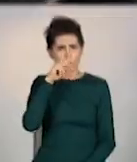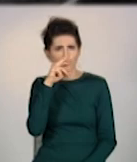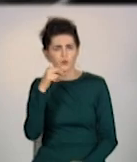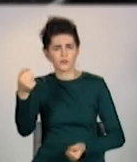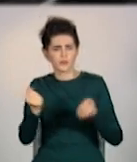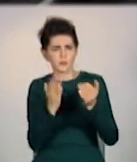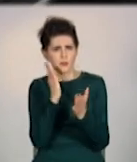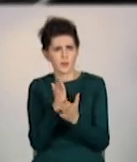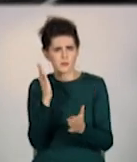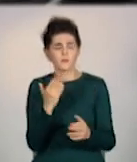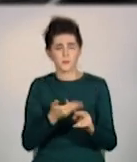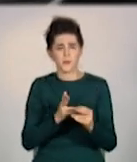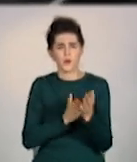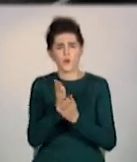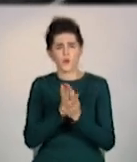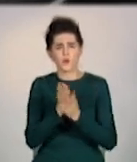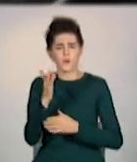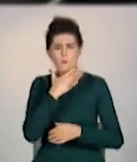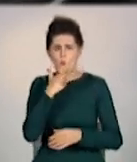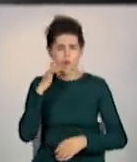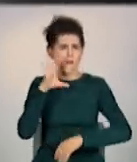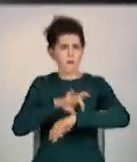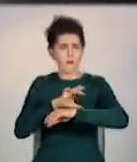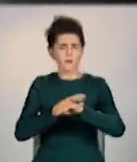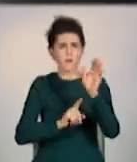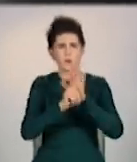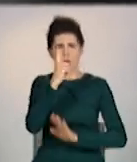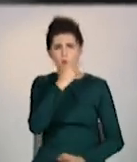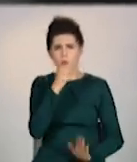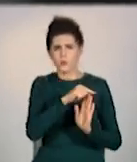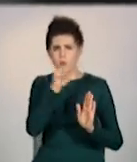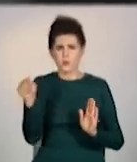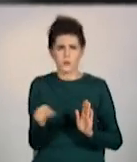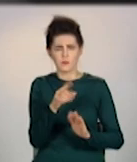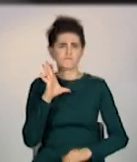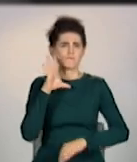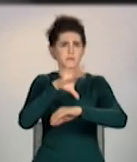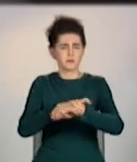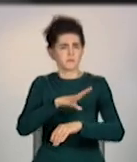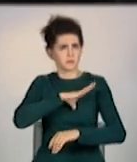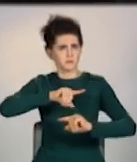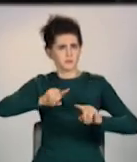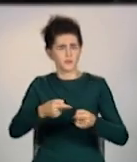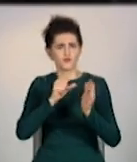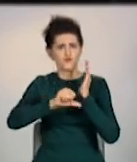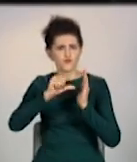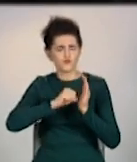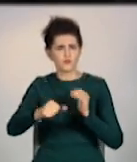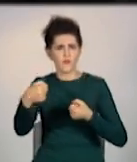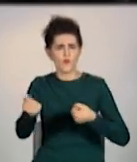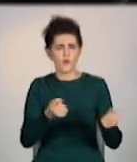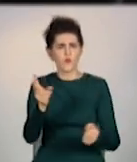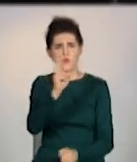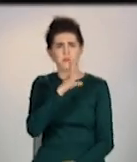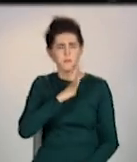Та на такому регулярно ловлять порушників. Від початку року затримали 69 водіїв, які хильнули зайвого перед тим, як